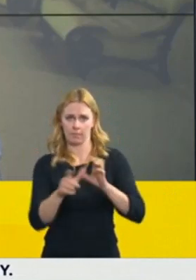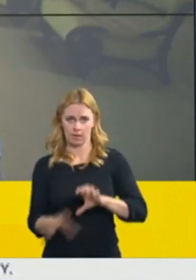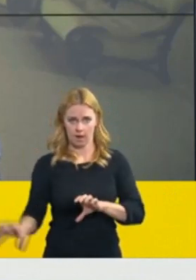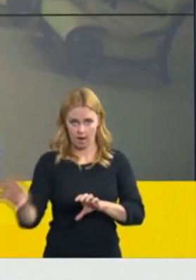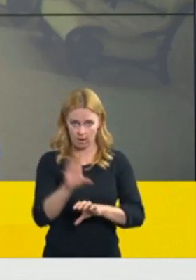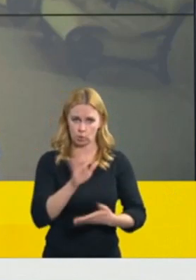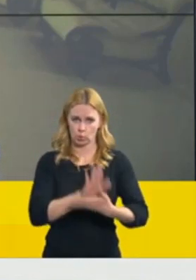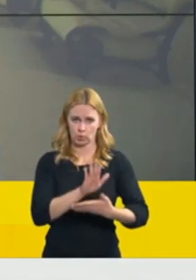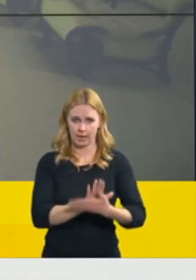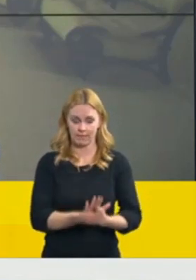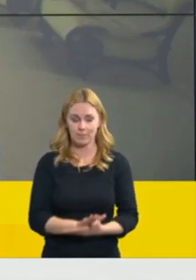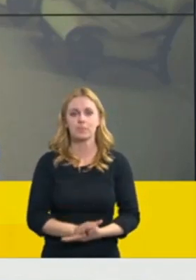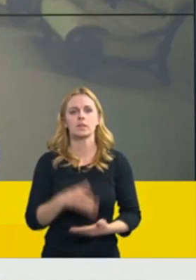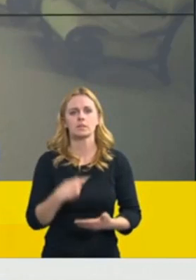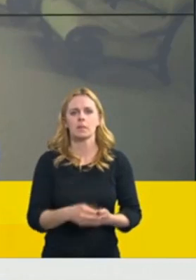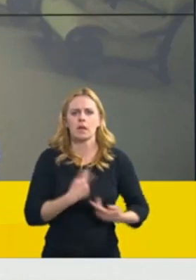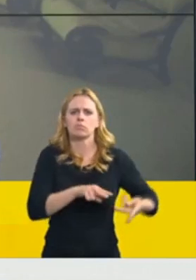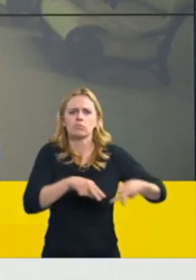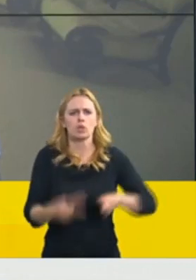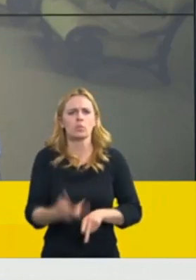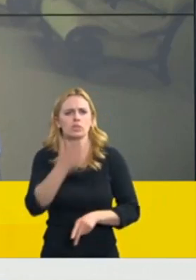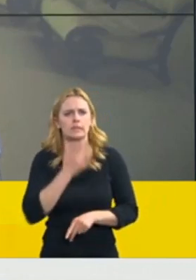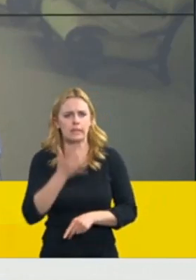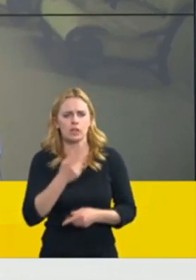pro předpočet je tzv. herová kvota,